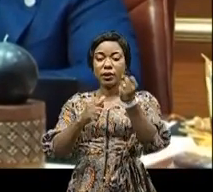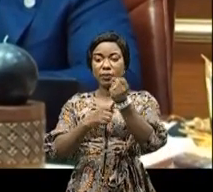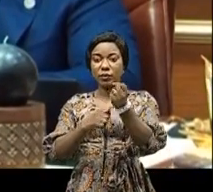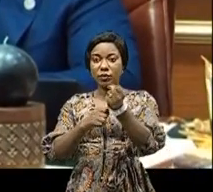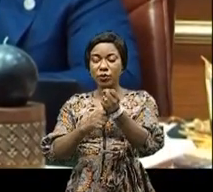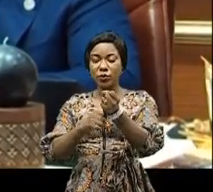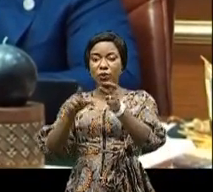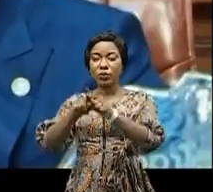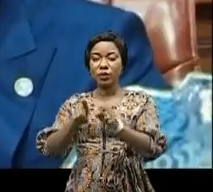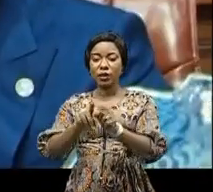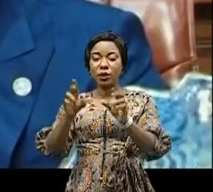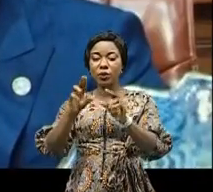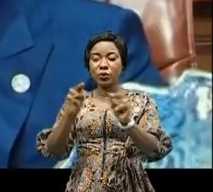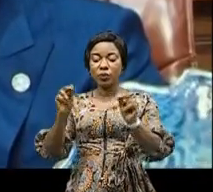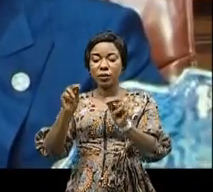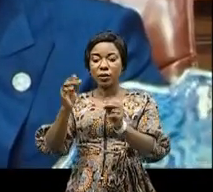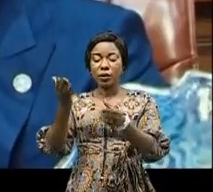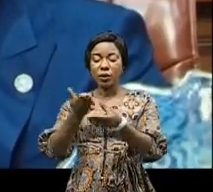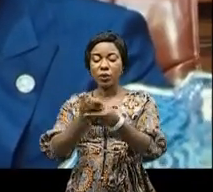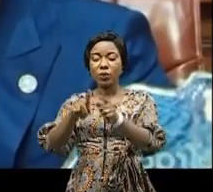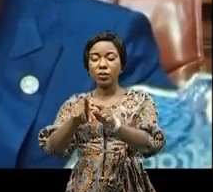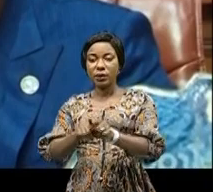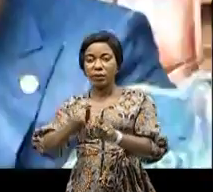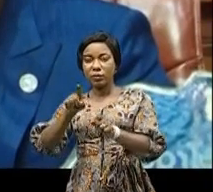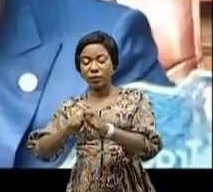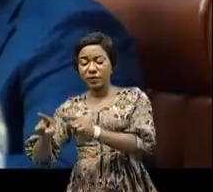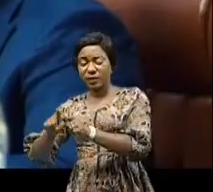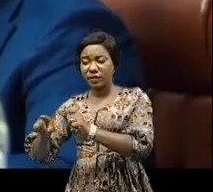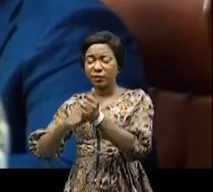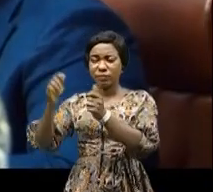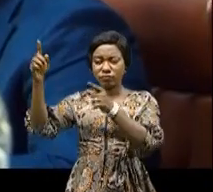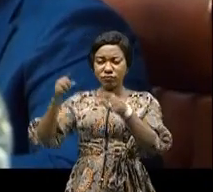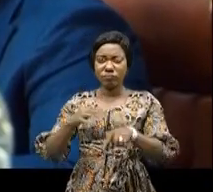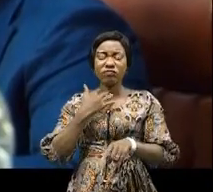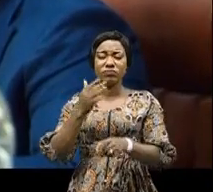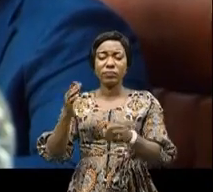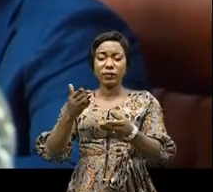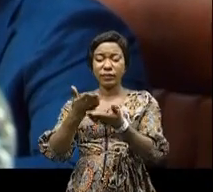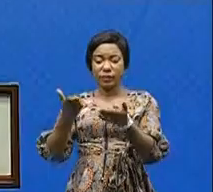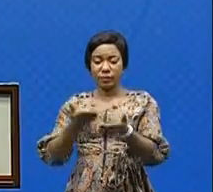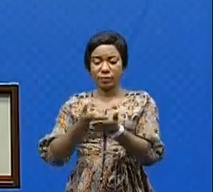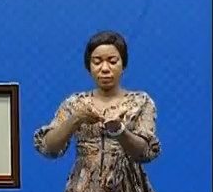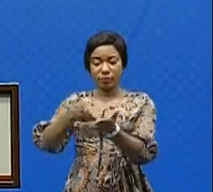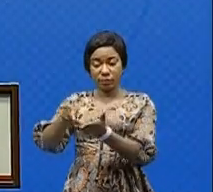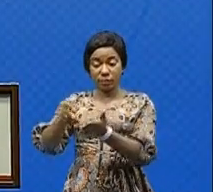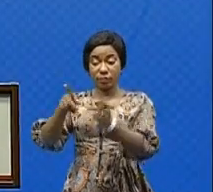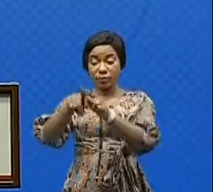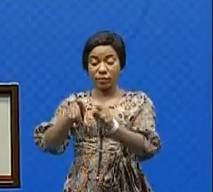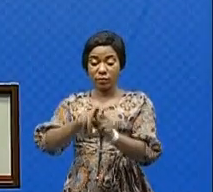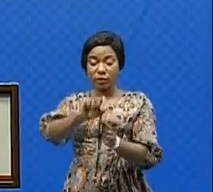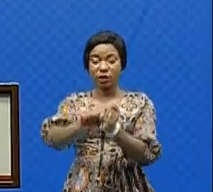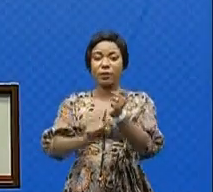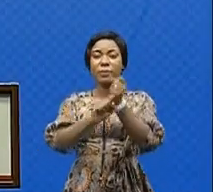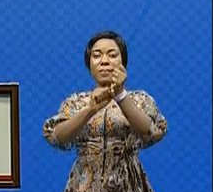non-double imposition, la protection mutuelle des investissements, le tarif douanier et une assistance